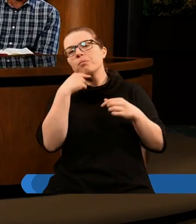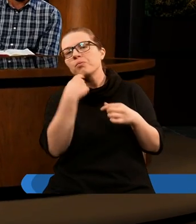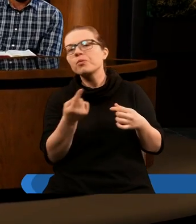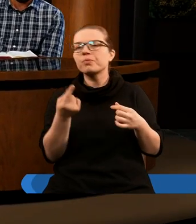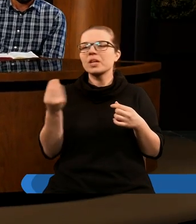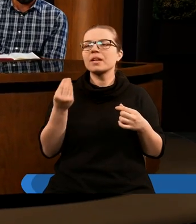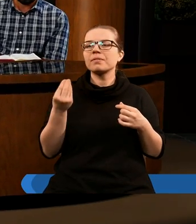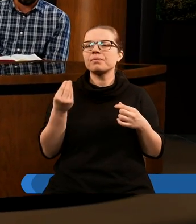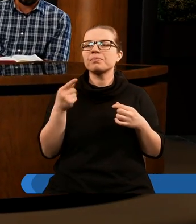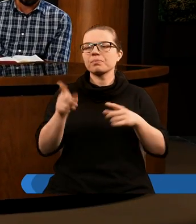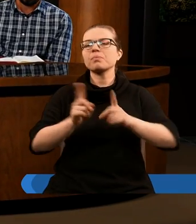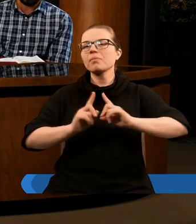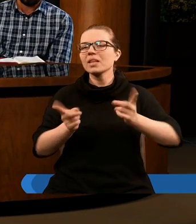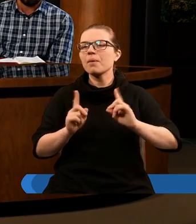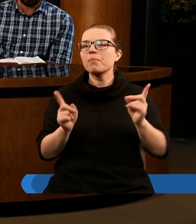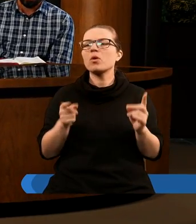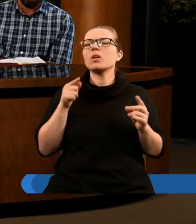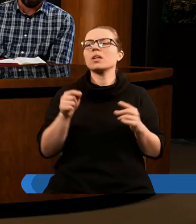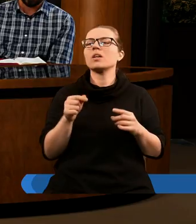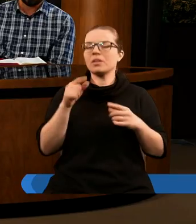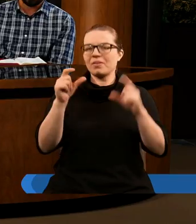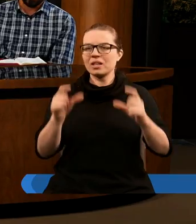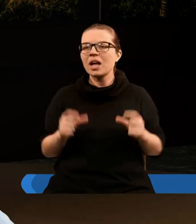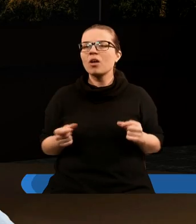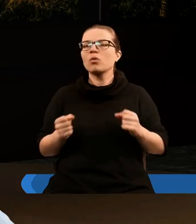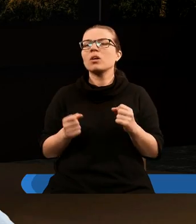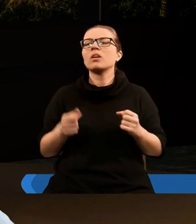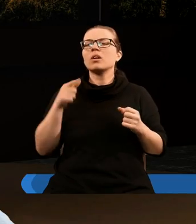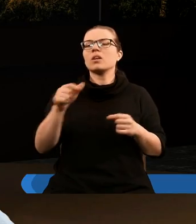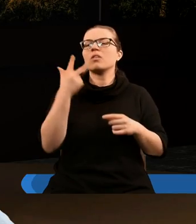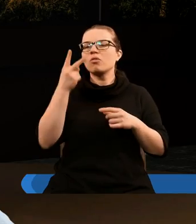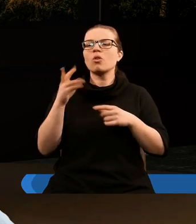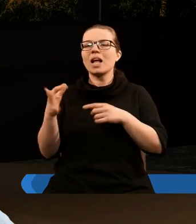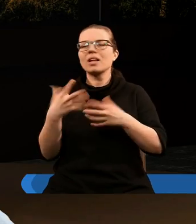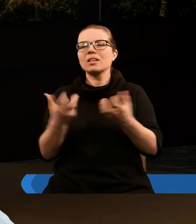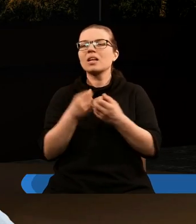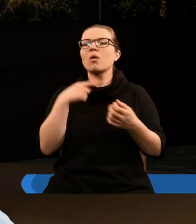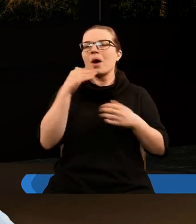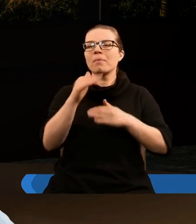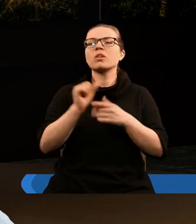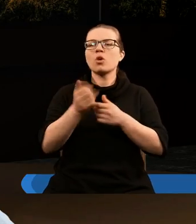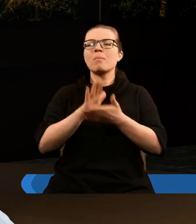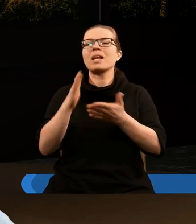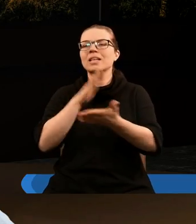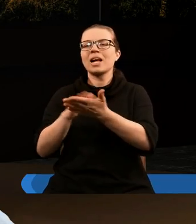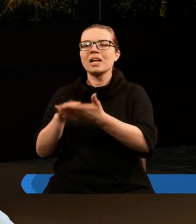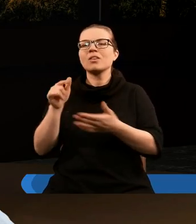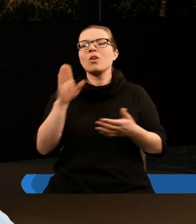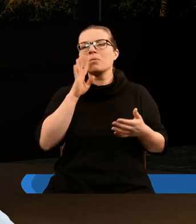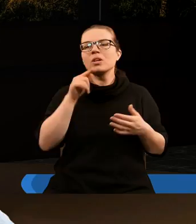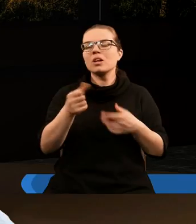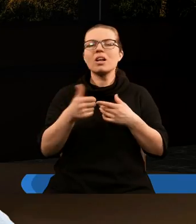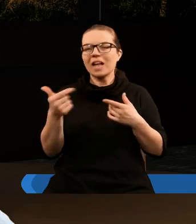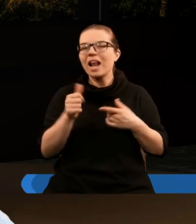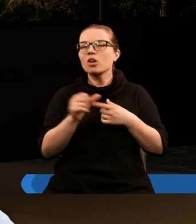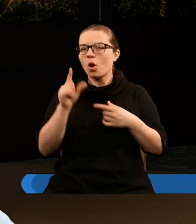rozdziału szóstego, piątego wersetu. I w ustach ich nie znaleziono kłamstwa, są bez skazy, czyli jakby stosują się do